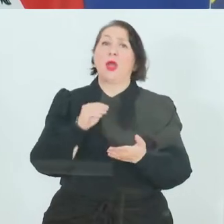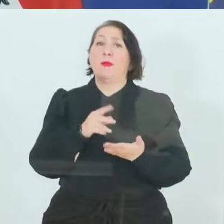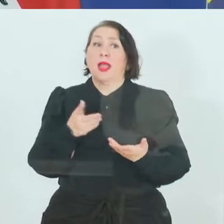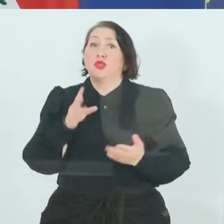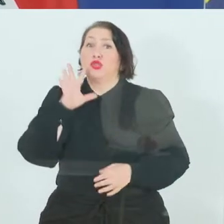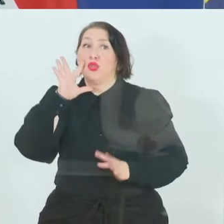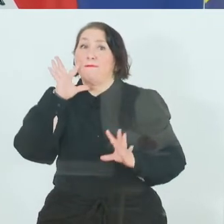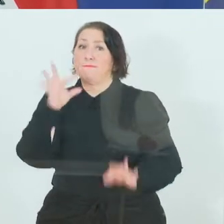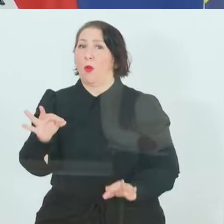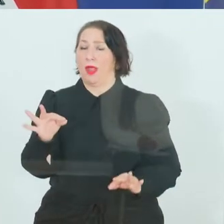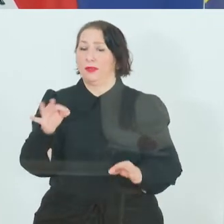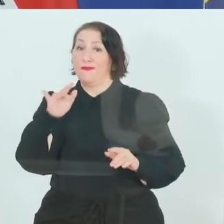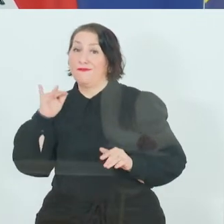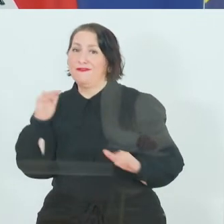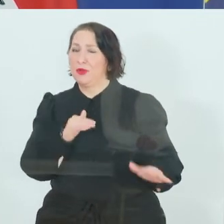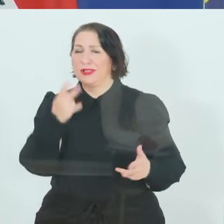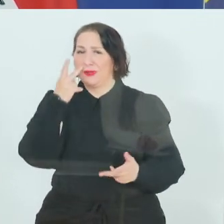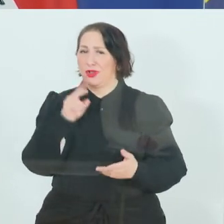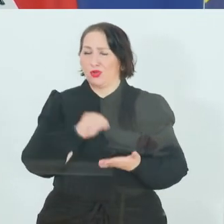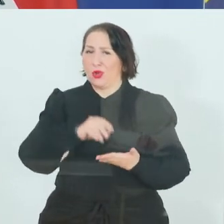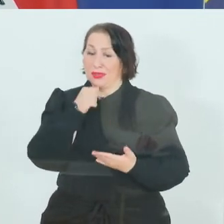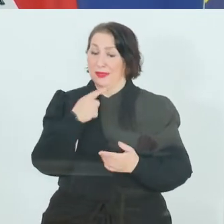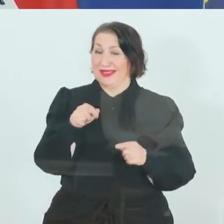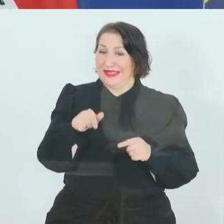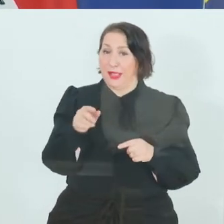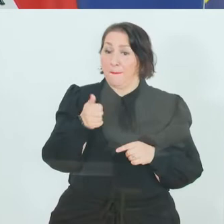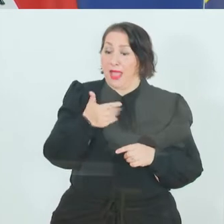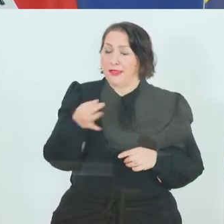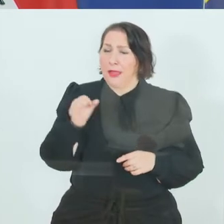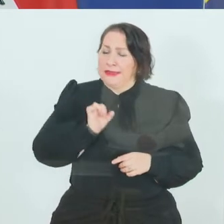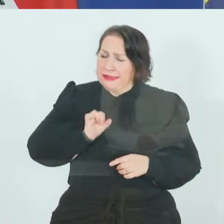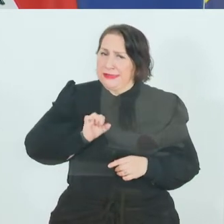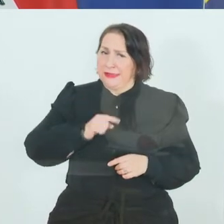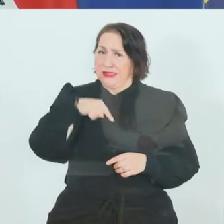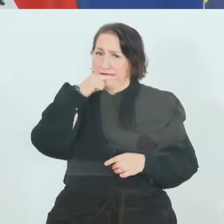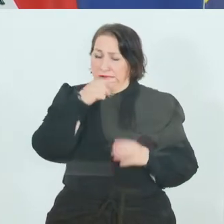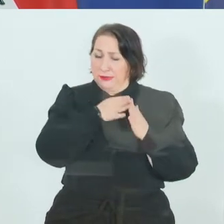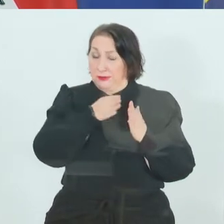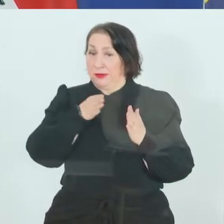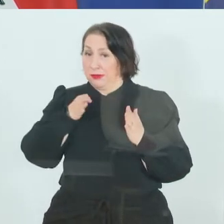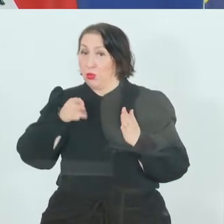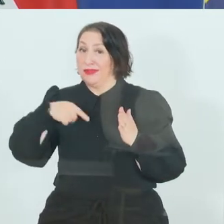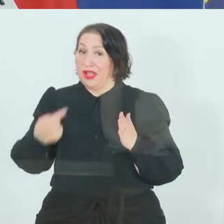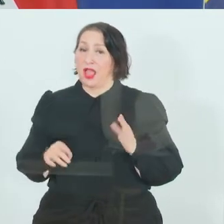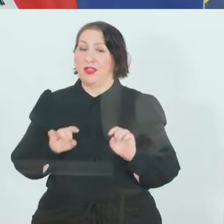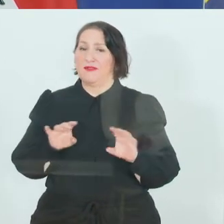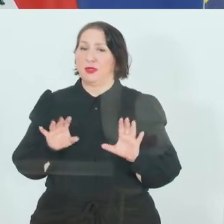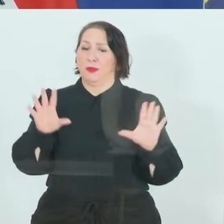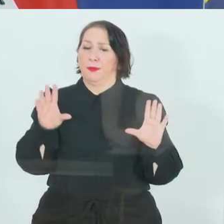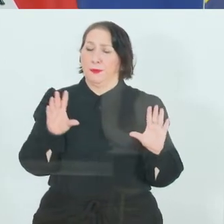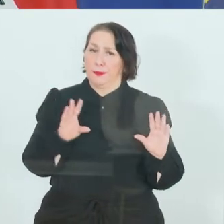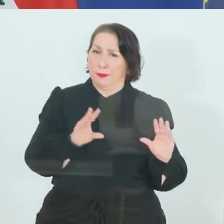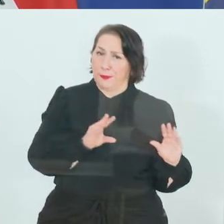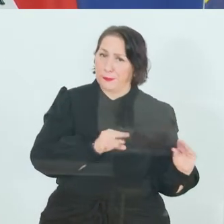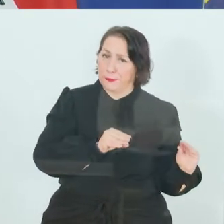Wirkung. Diese paar Tage dieses Vakuum sozusagen auch durchzuhalten, bis wir schaffen das Virus einzudämmen, da gilt es,